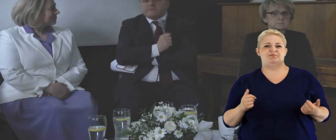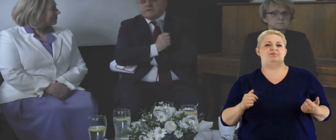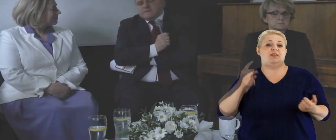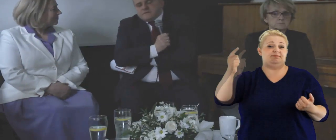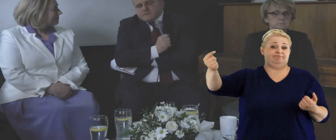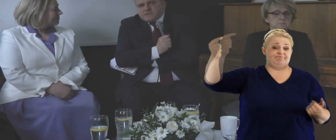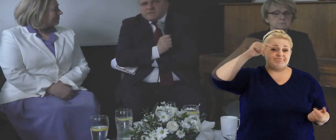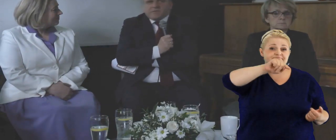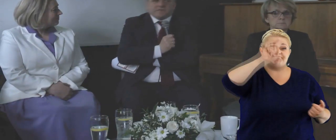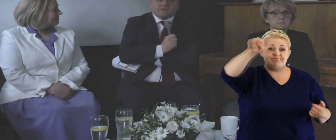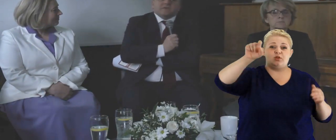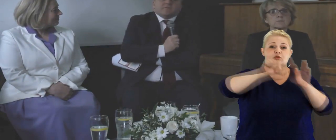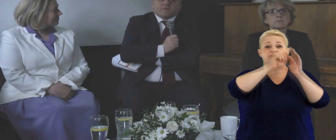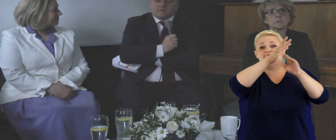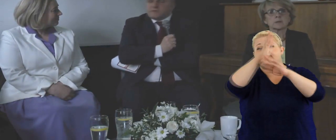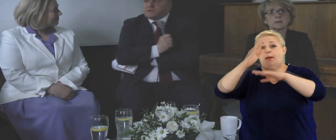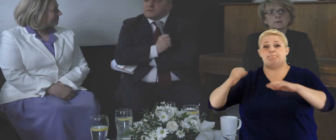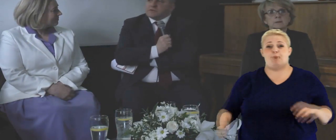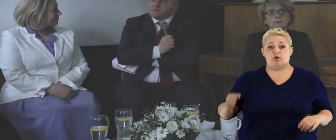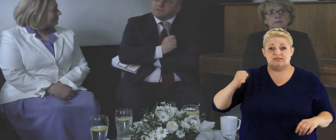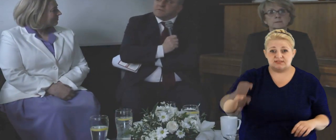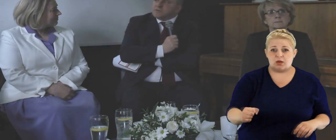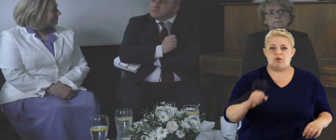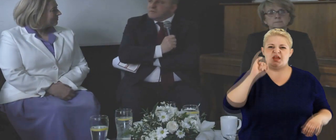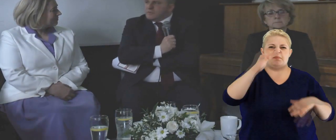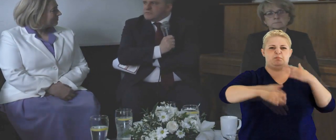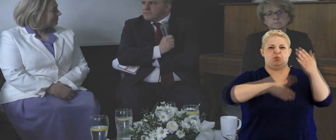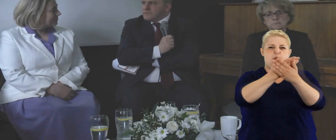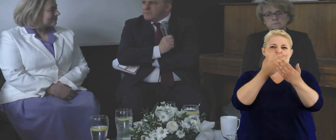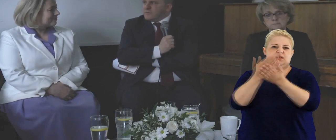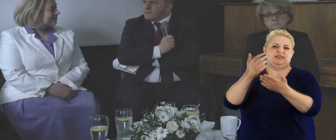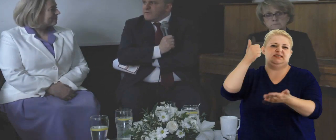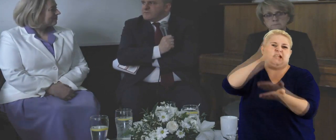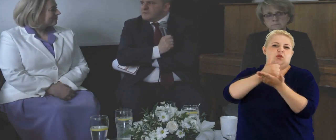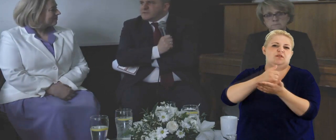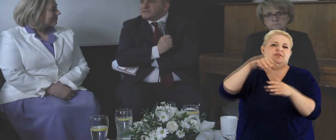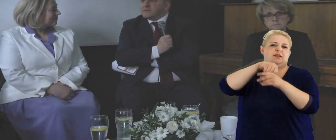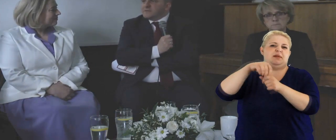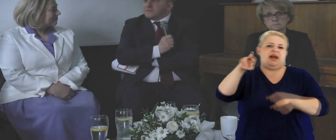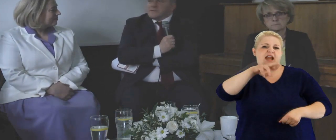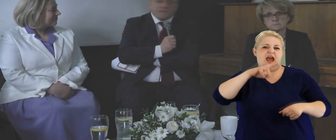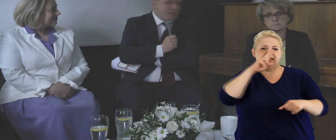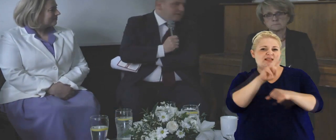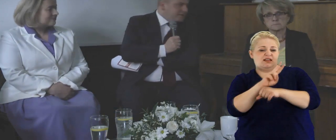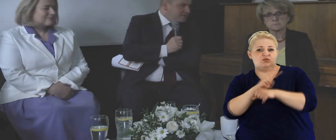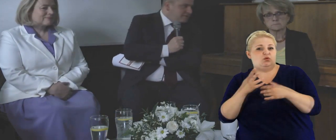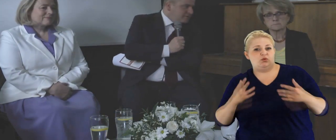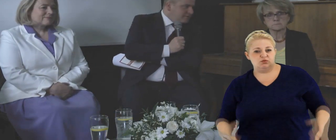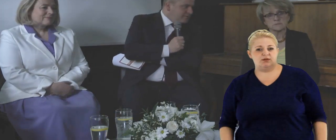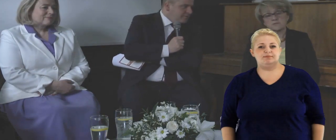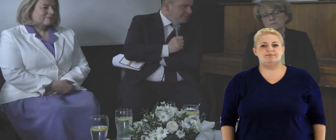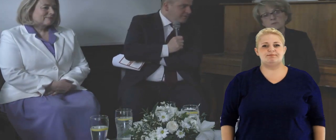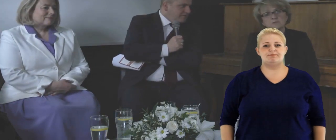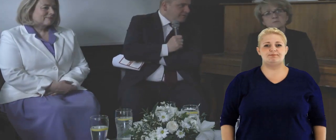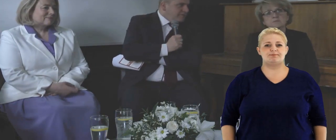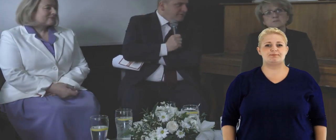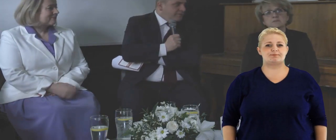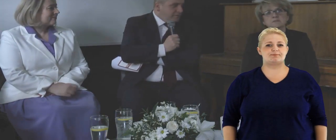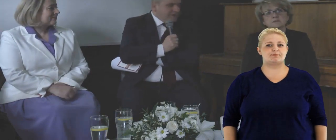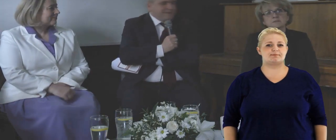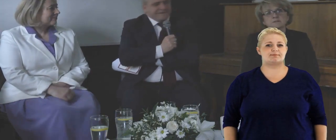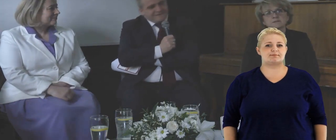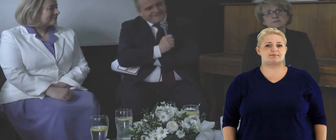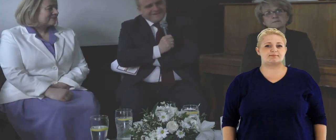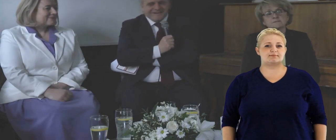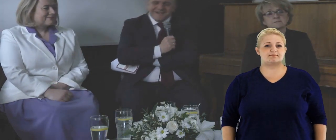która szczerze mówiąc, właściwie nie było wiadomo o jej chodzi, przychodziła do posłów i proponowała im jakieś stanowiska, w jakiejś radzie nadzorczej. było...